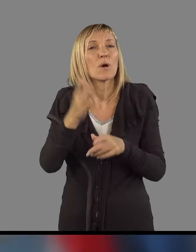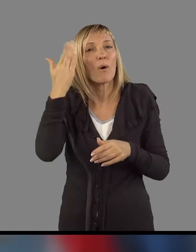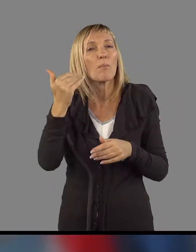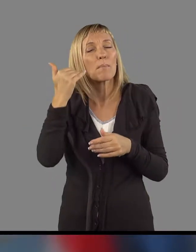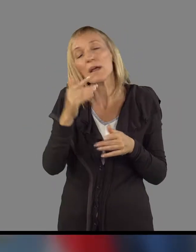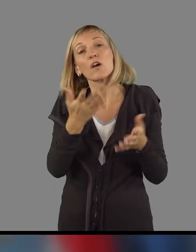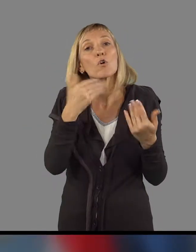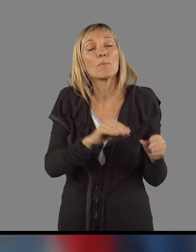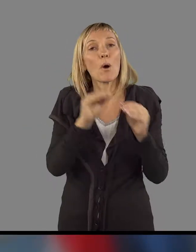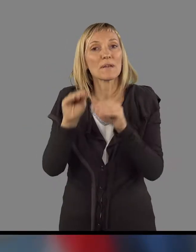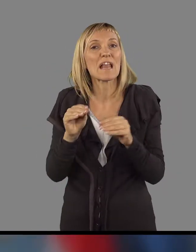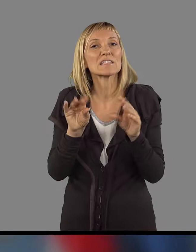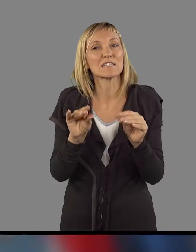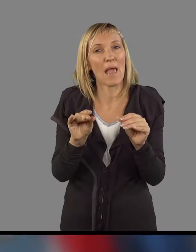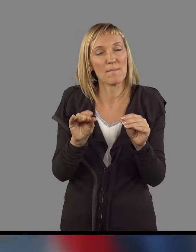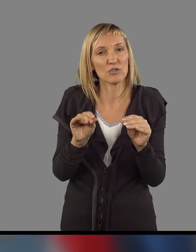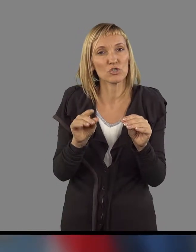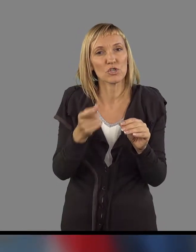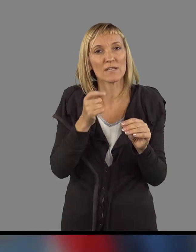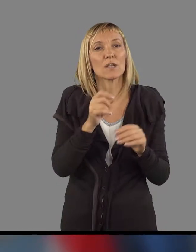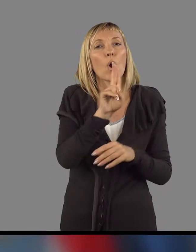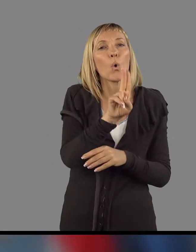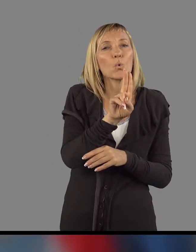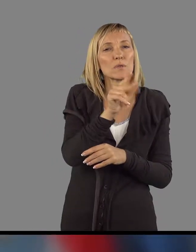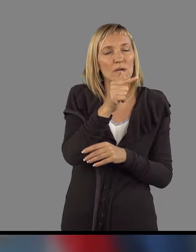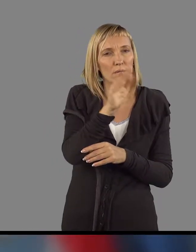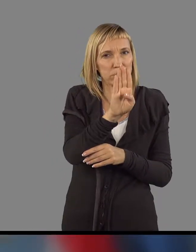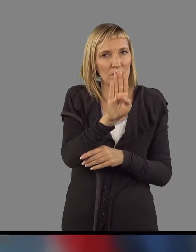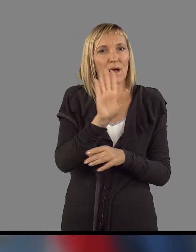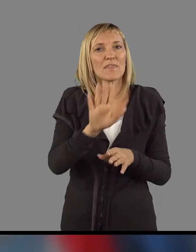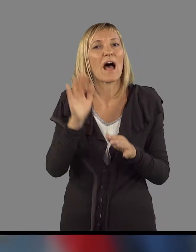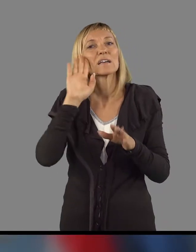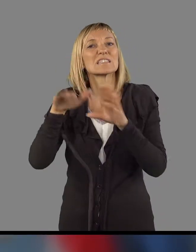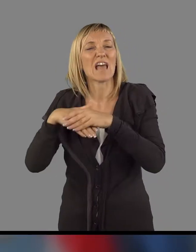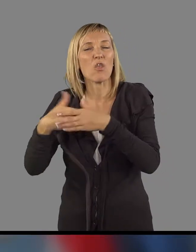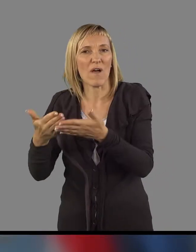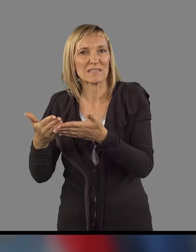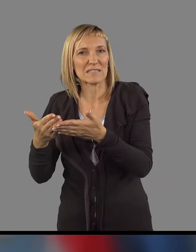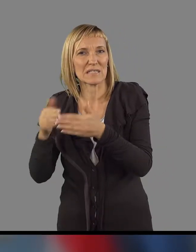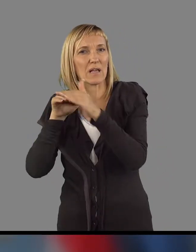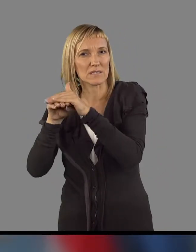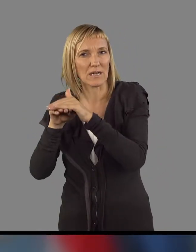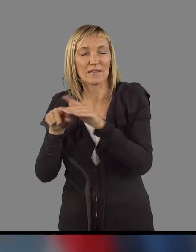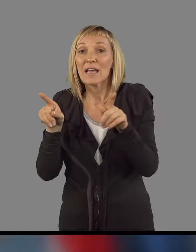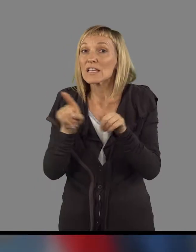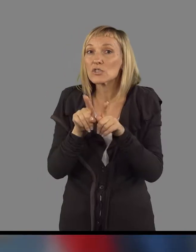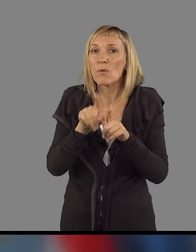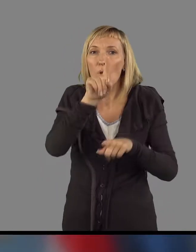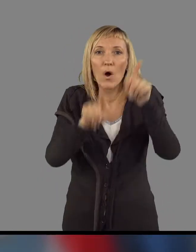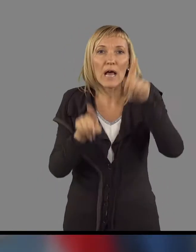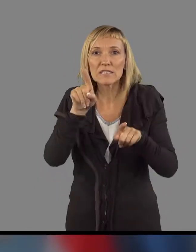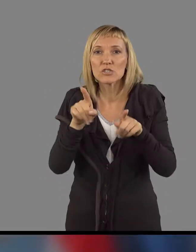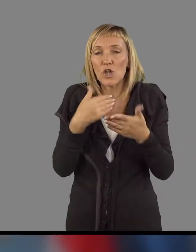pri prenosu zemljišč iz DUTB-ja na stanovanski sklad, ki smo imeli ravno tako